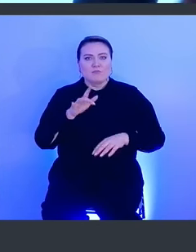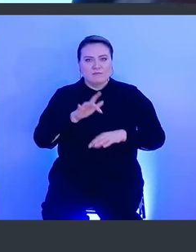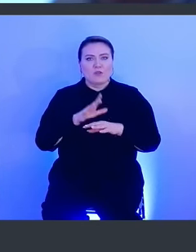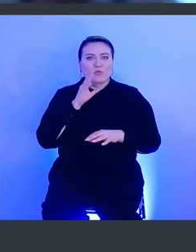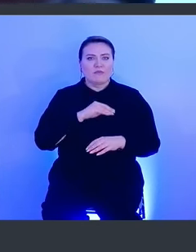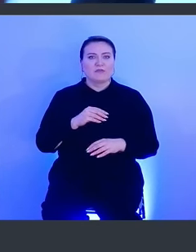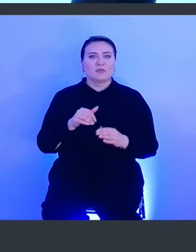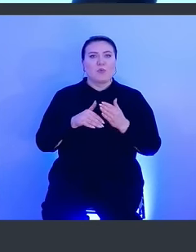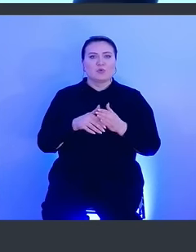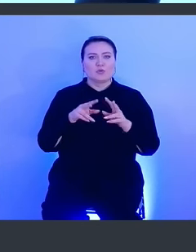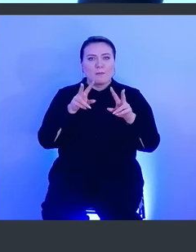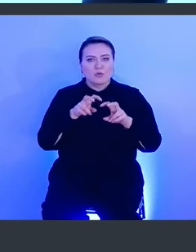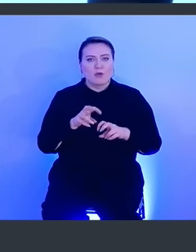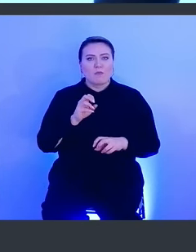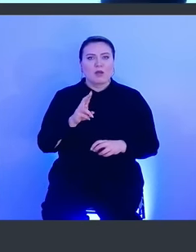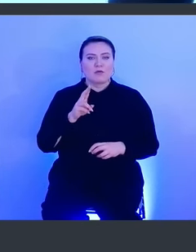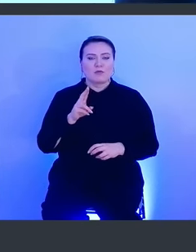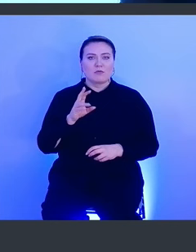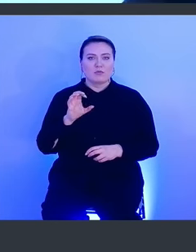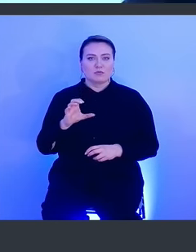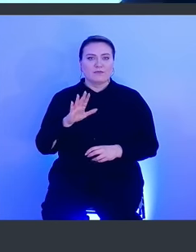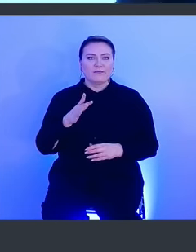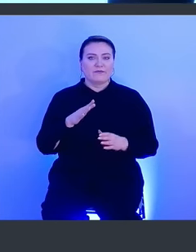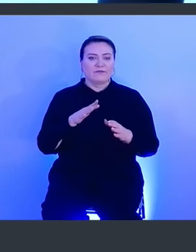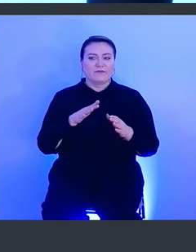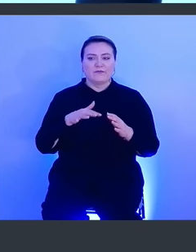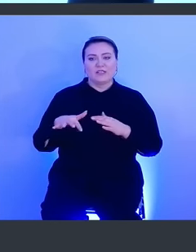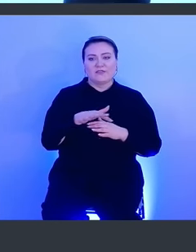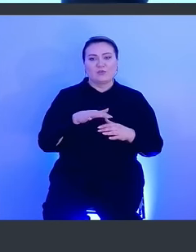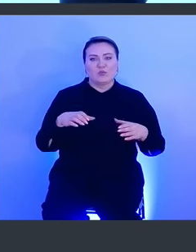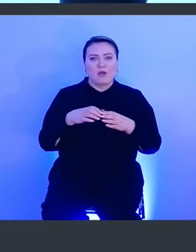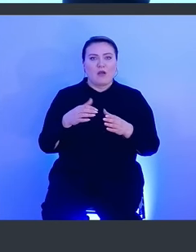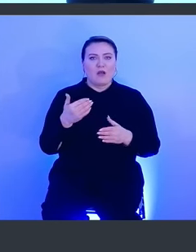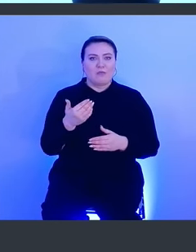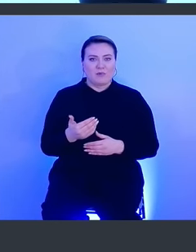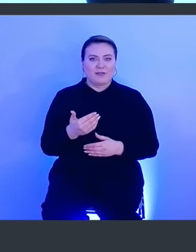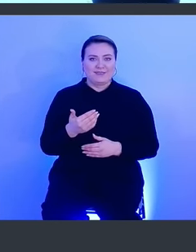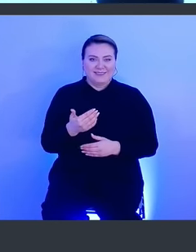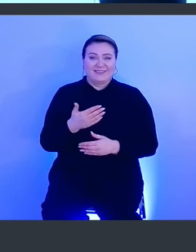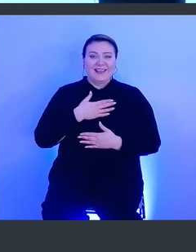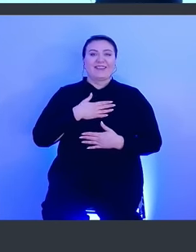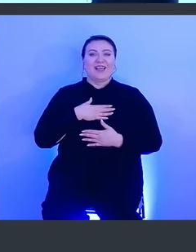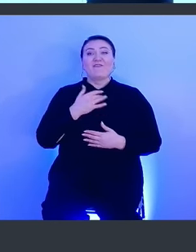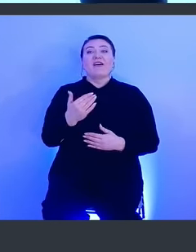с помощью мониторинга МакОсь в инфраструктуре компании вашей, нашей? Вашей.